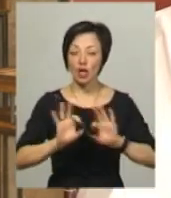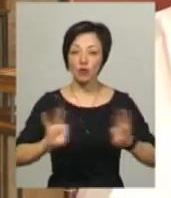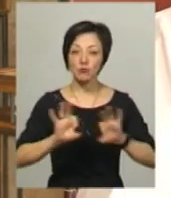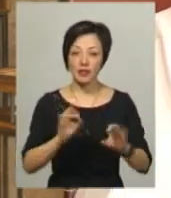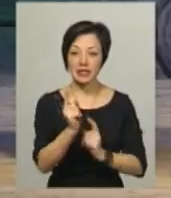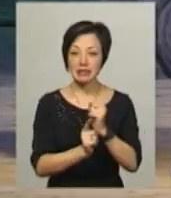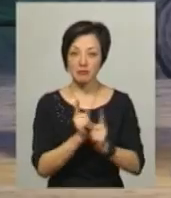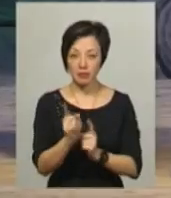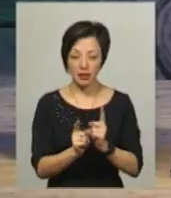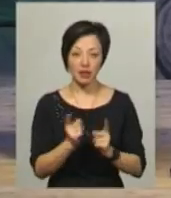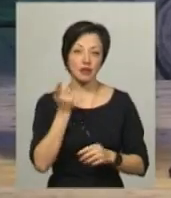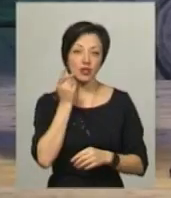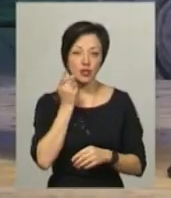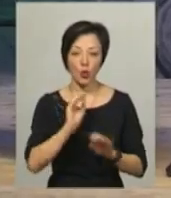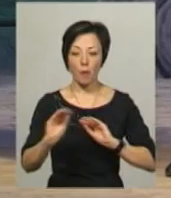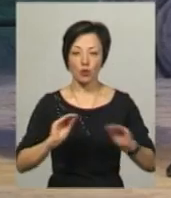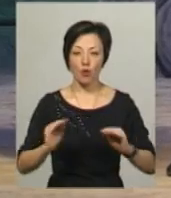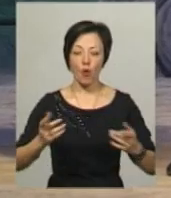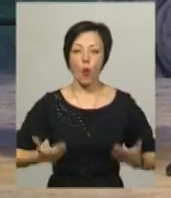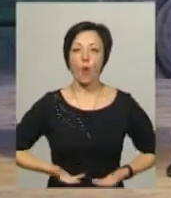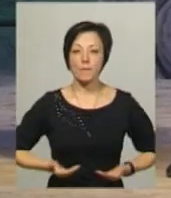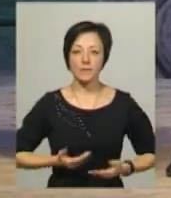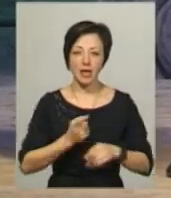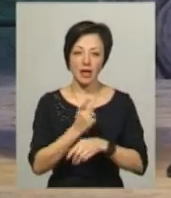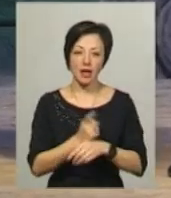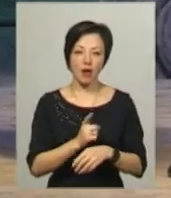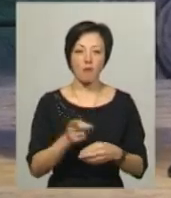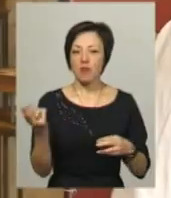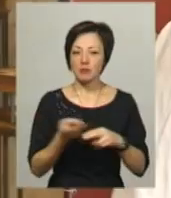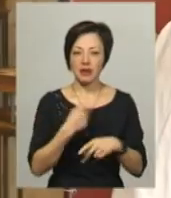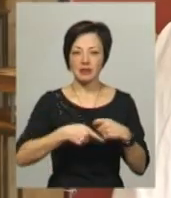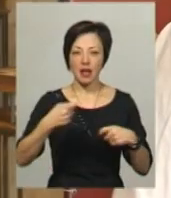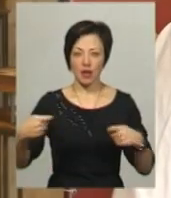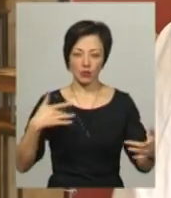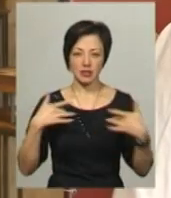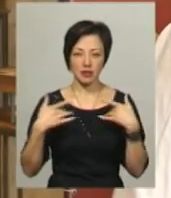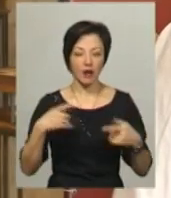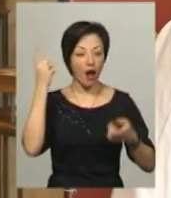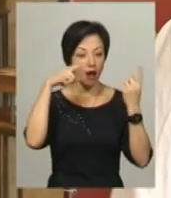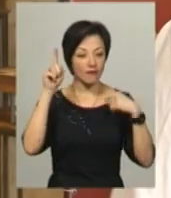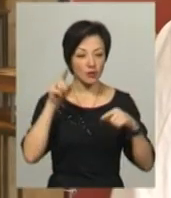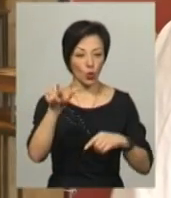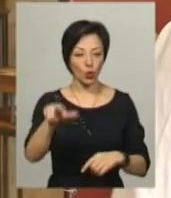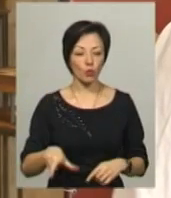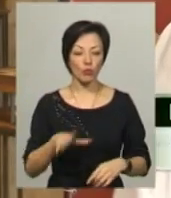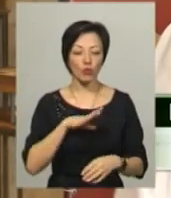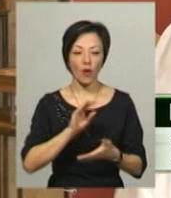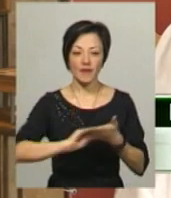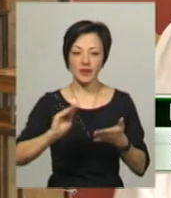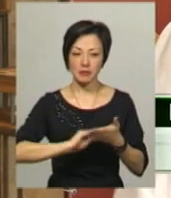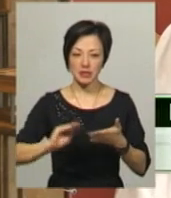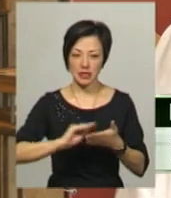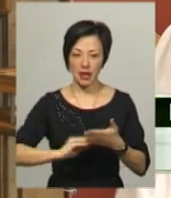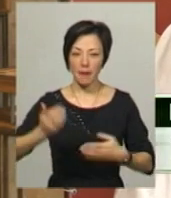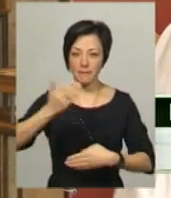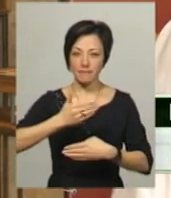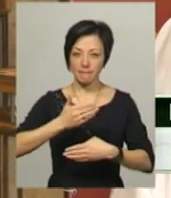види змінив традиційну постановку комедії. Він вирішив позбавити глядача затягнутих сцен. Так автором була виписана п'єса